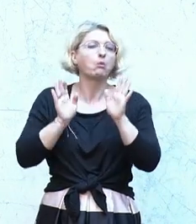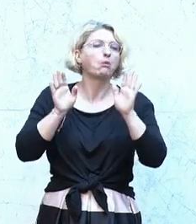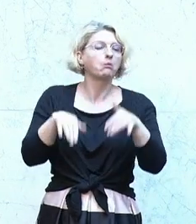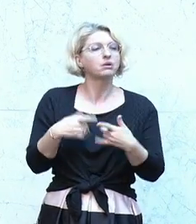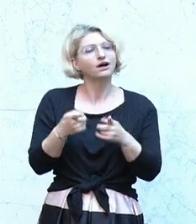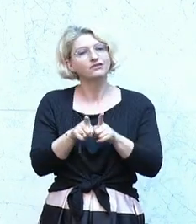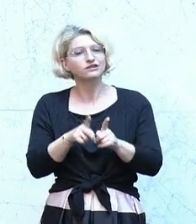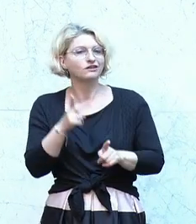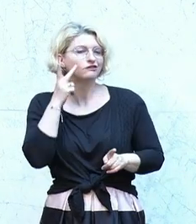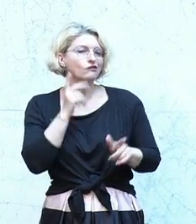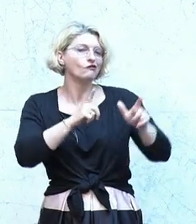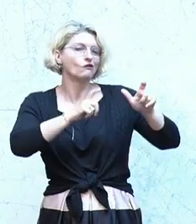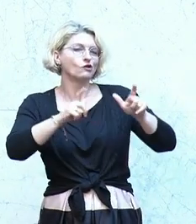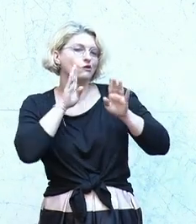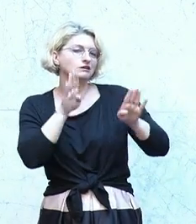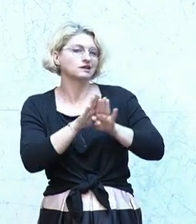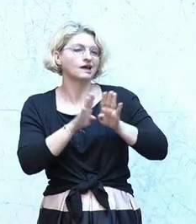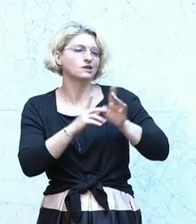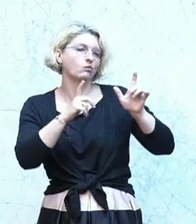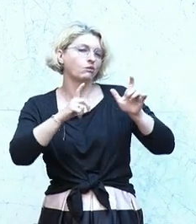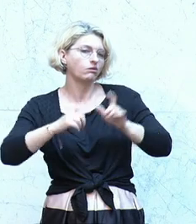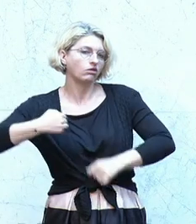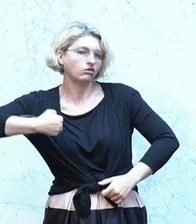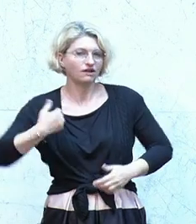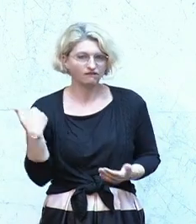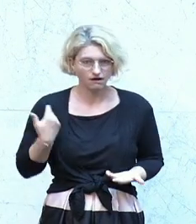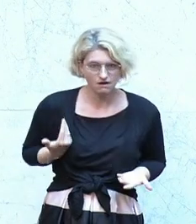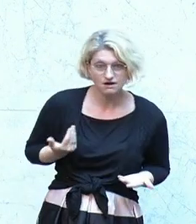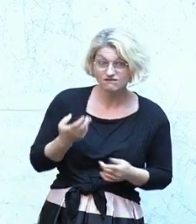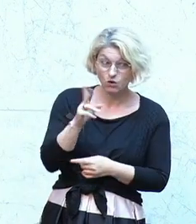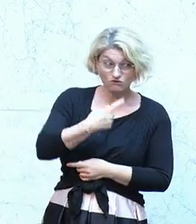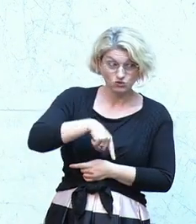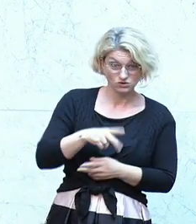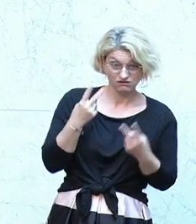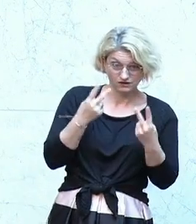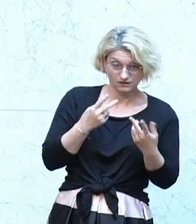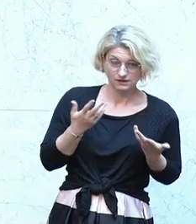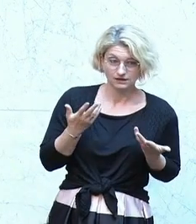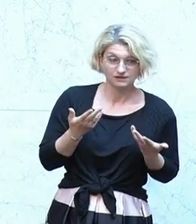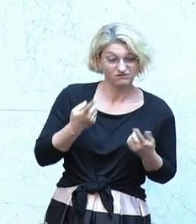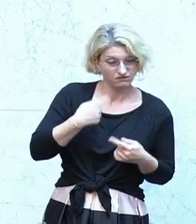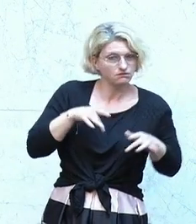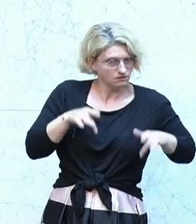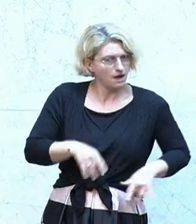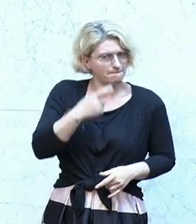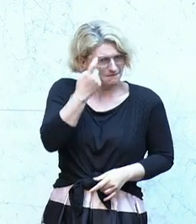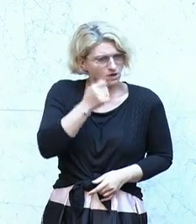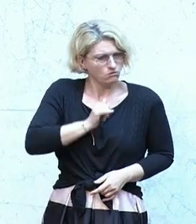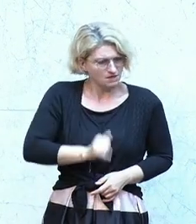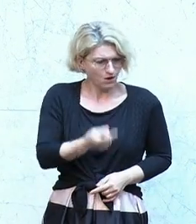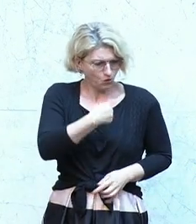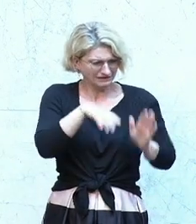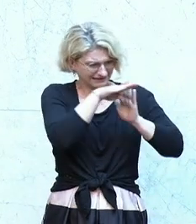-Fotos mit René Benko ablichten haben lassen, weil es uns wichtig war, weil wir der Meinung sind, dass unsere